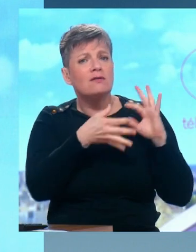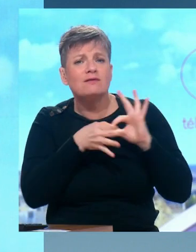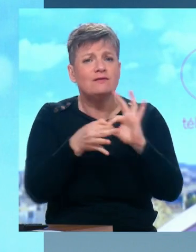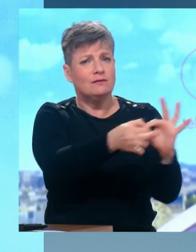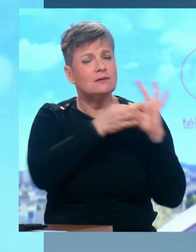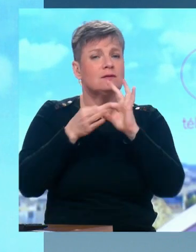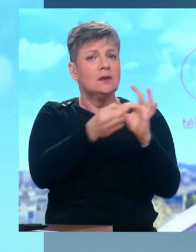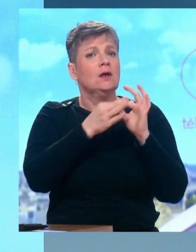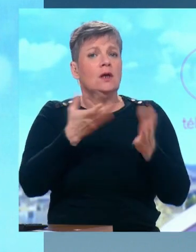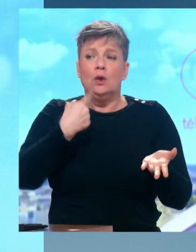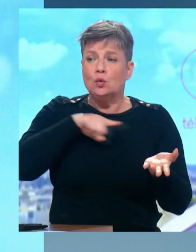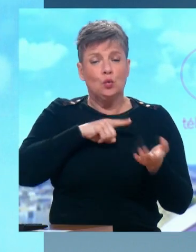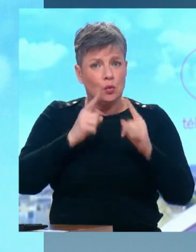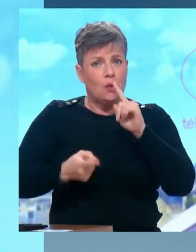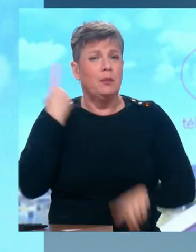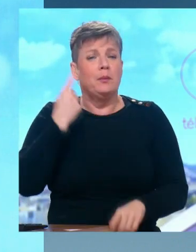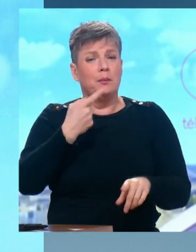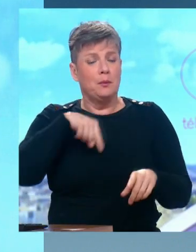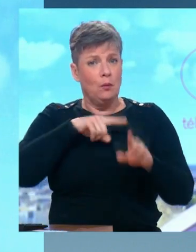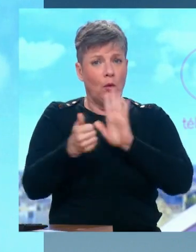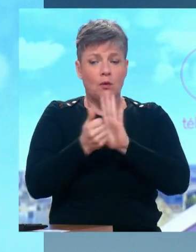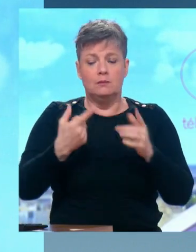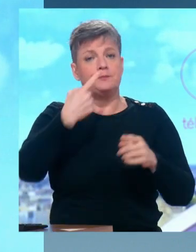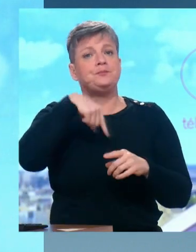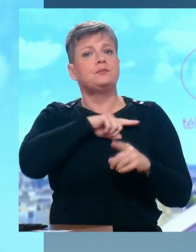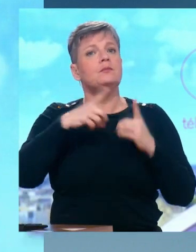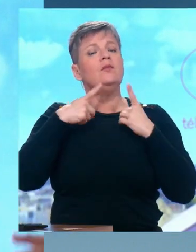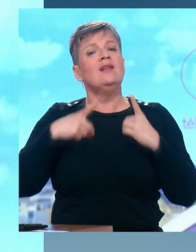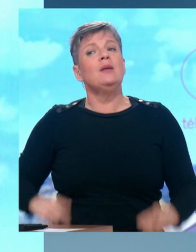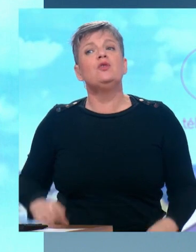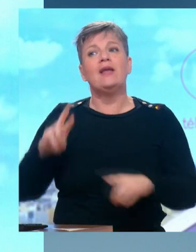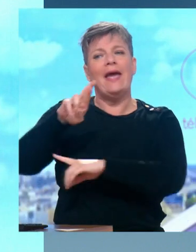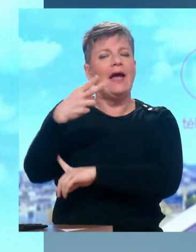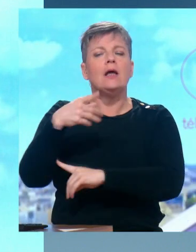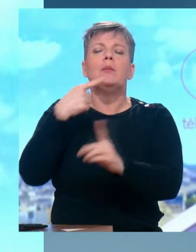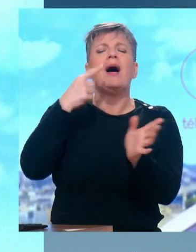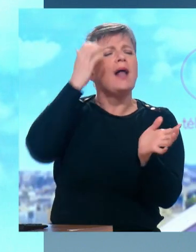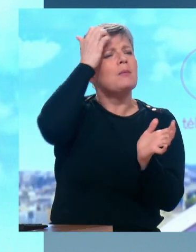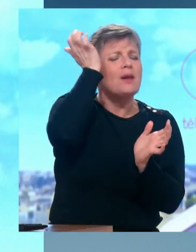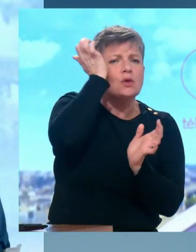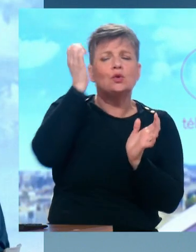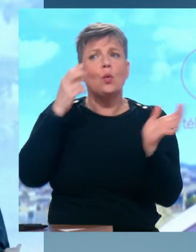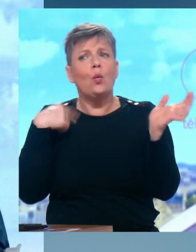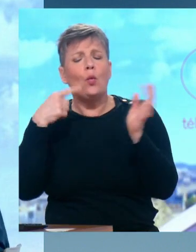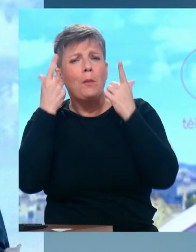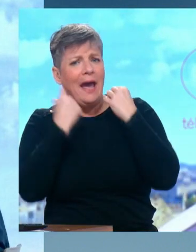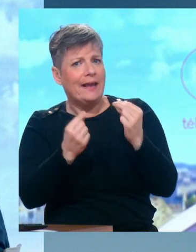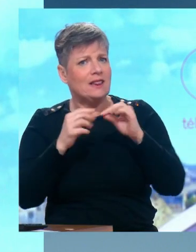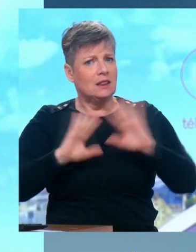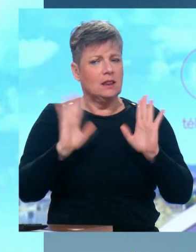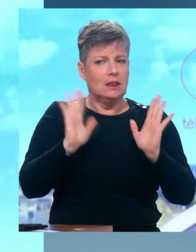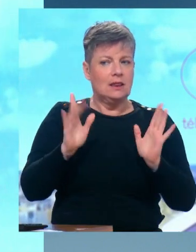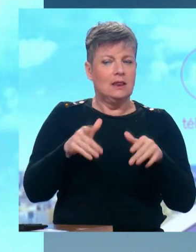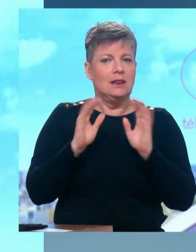portent ce message. Vous savez que les députés du Rassemblement national aujourd Marine Le Pen, ni Jean-Luc Mélenchon. Les députés du Rassemblement... Ni Marine Le Pen, ni Jean-Luc Mélenchon.